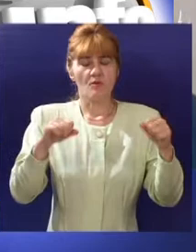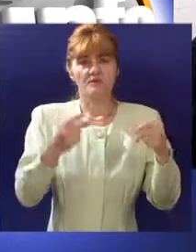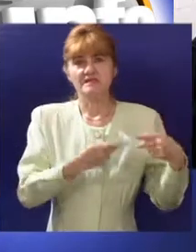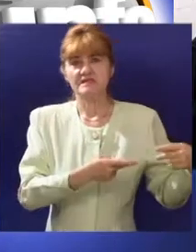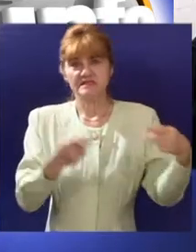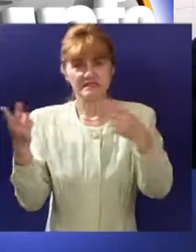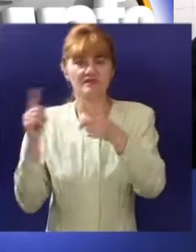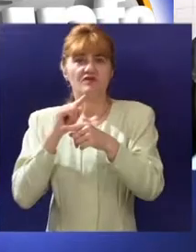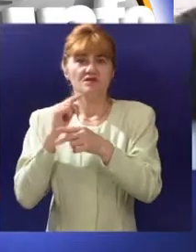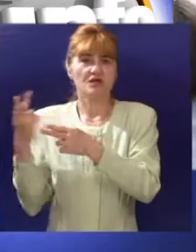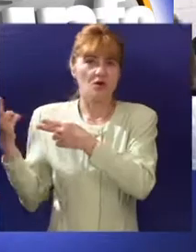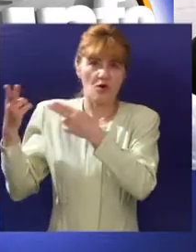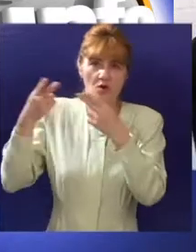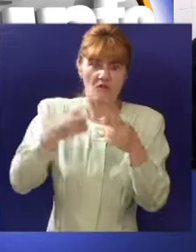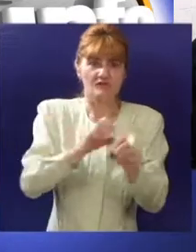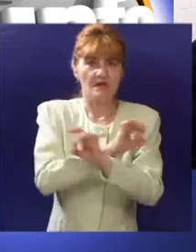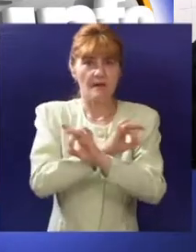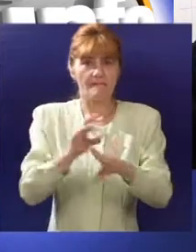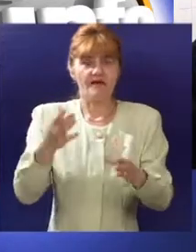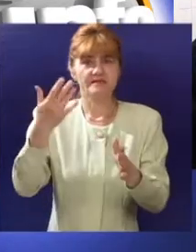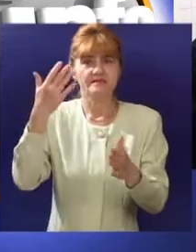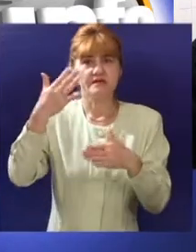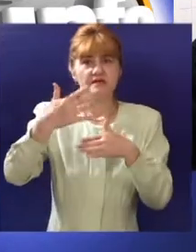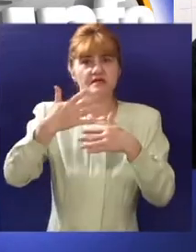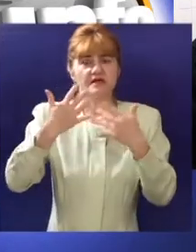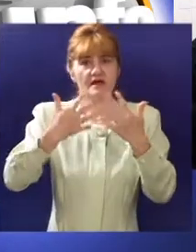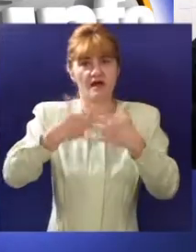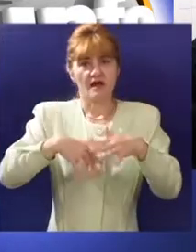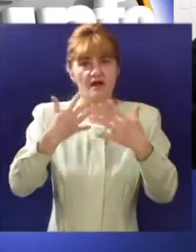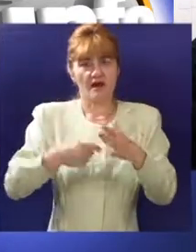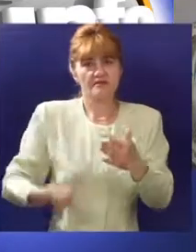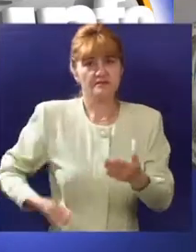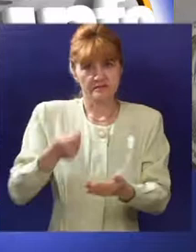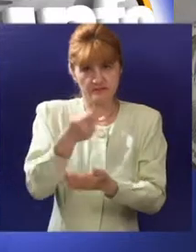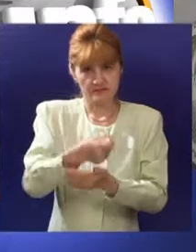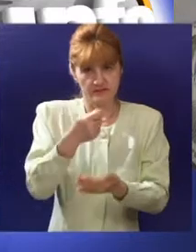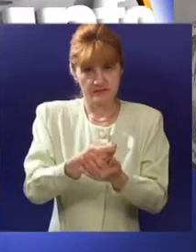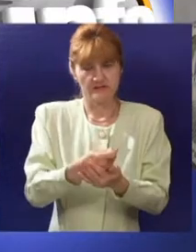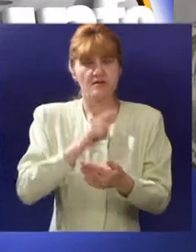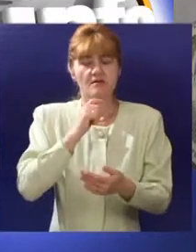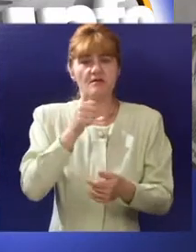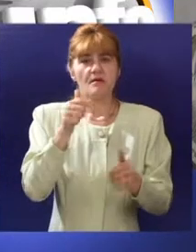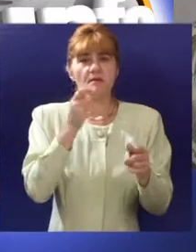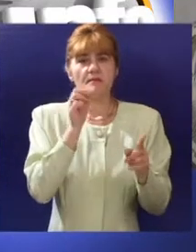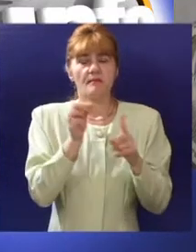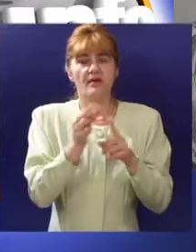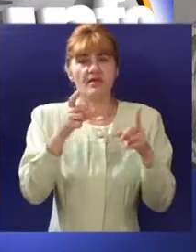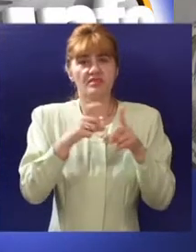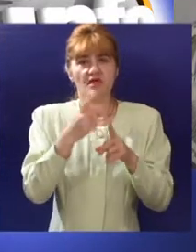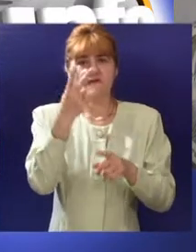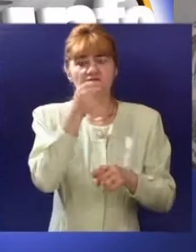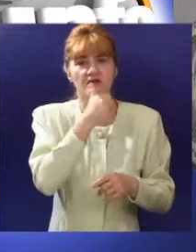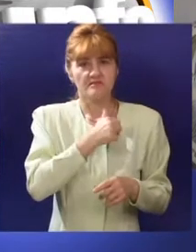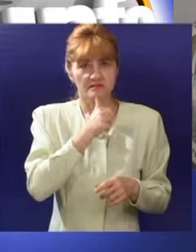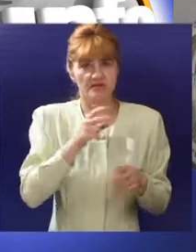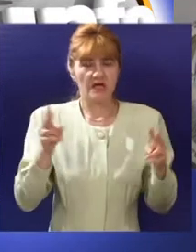i izvoz bez carinskih i porezkih dažbina, bez vremenskog ograničenja carinskog nadzora, izuzeće od plaćanja PDV-a, kao i